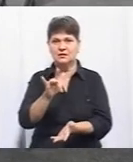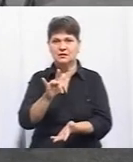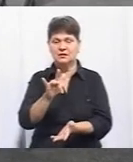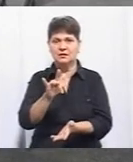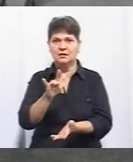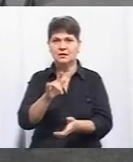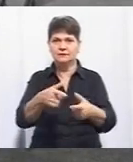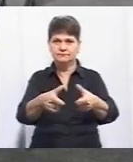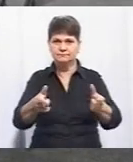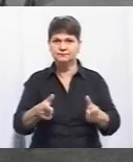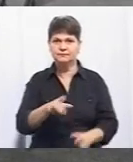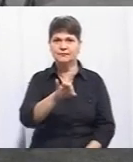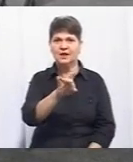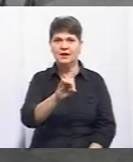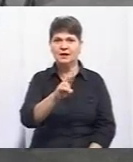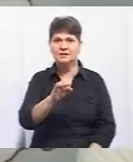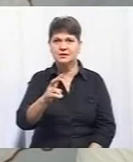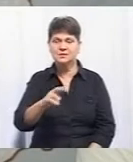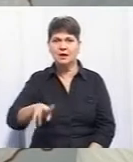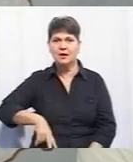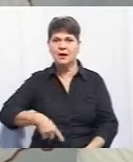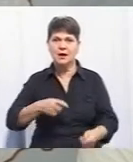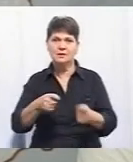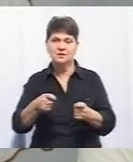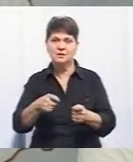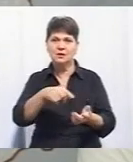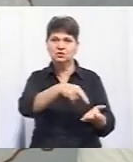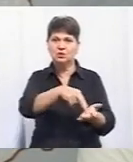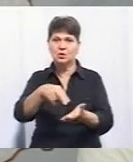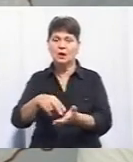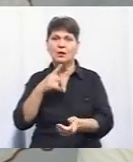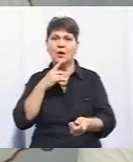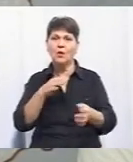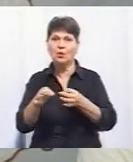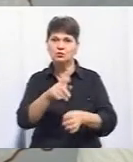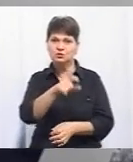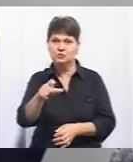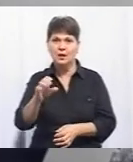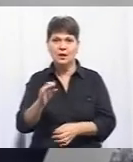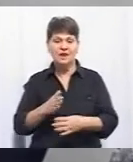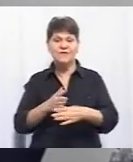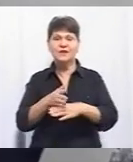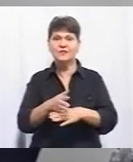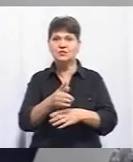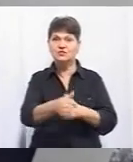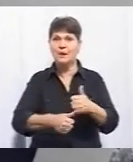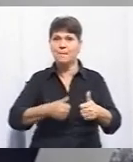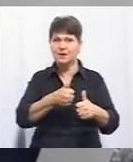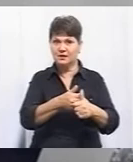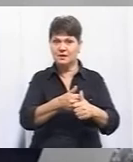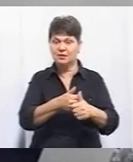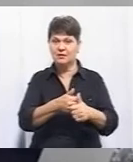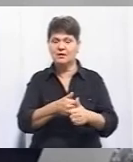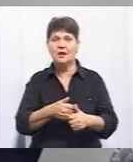знаходиться рецепція, де зустрічає адміністратор, поруч з якими стоїть первенні консультанти, І відвідувача прикріплюють за цим консультантом.